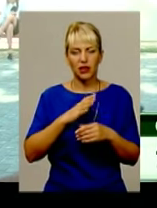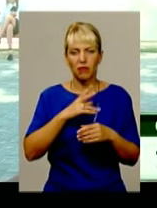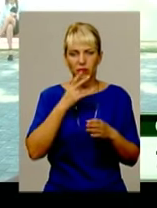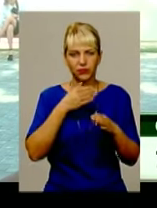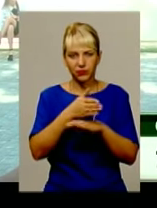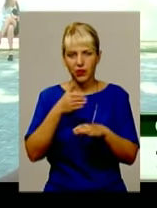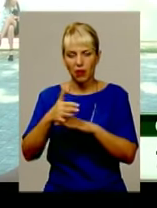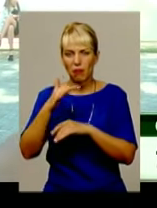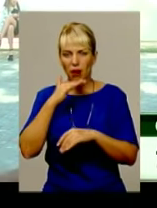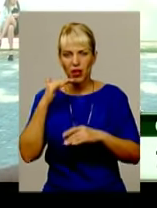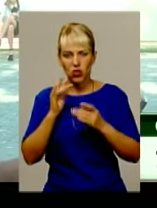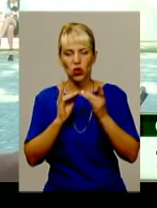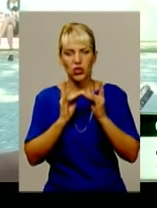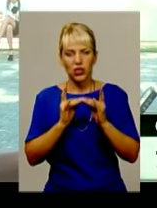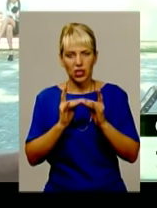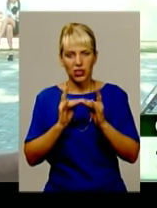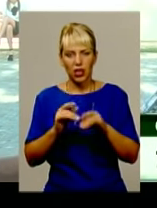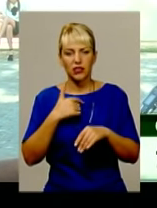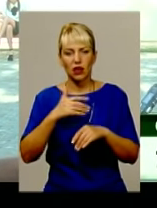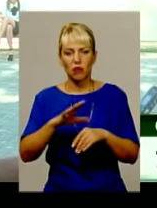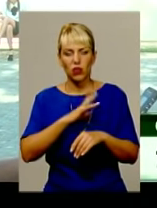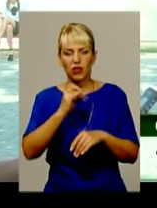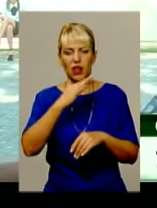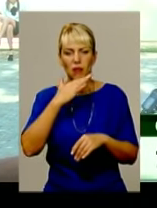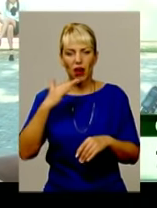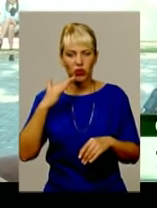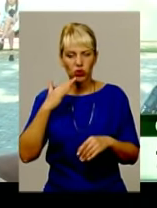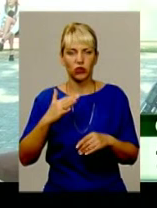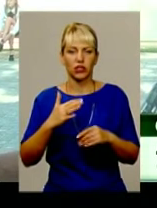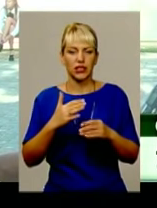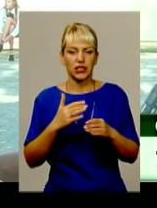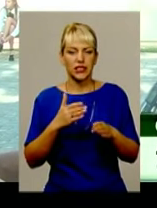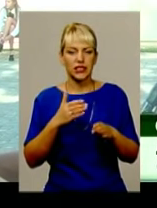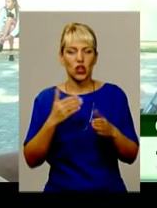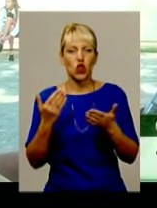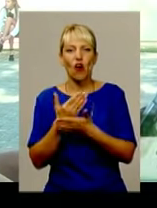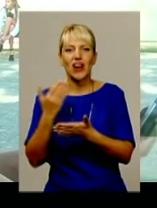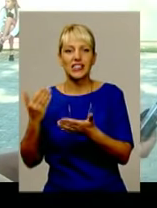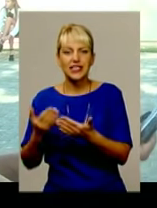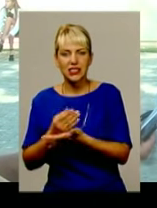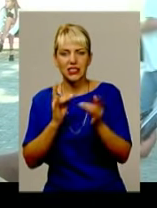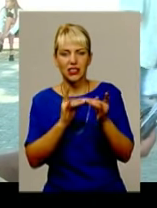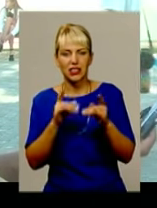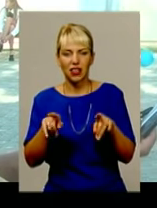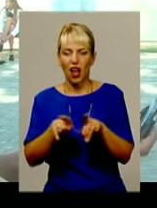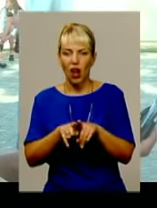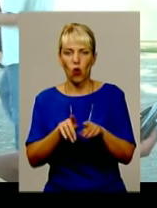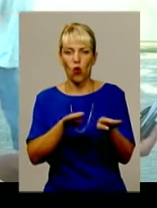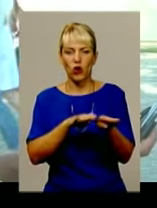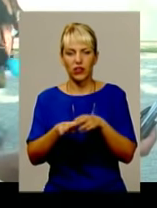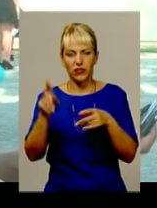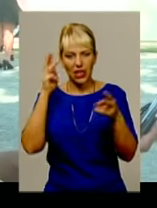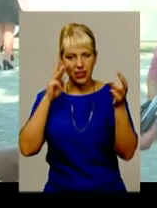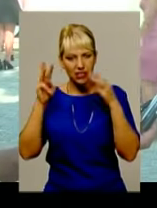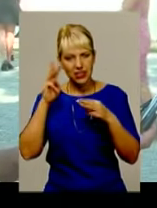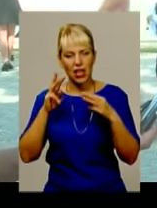ліцеях. Була на Україні в багатьох інноваційних закладах. І такого рівня дизайну, такого рівня